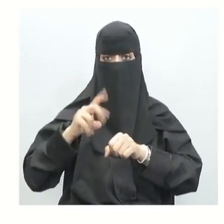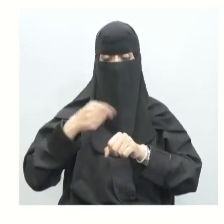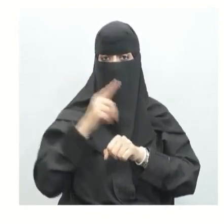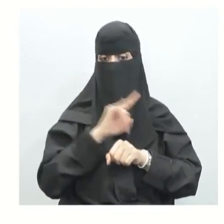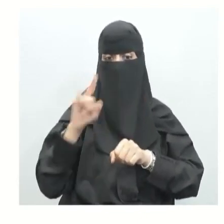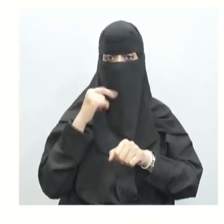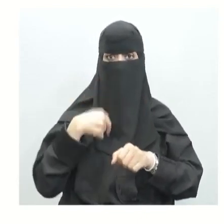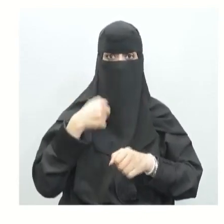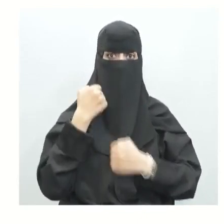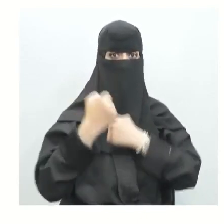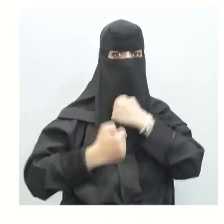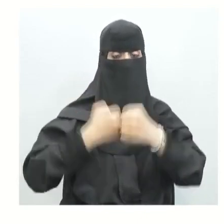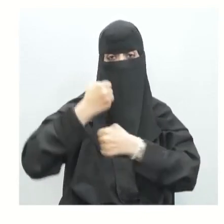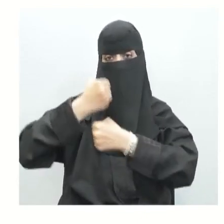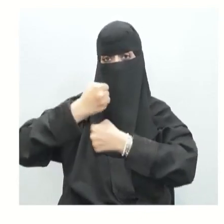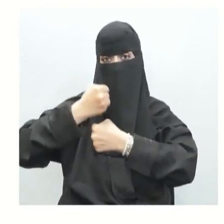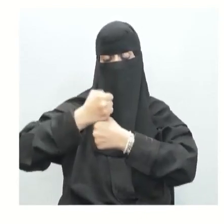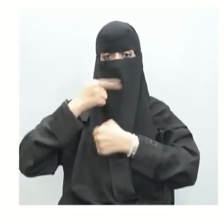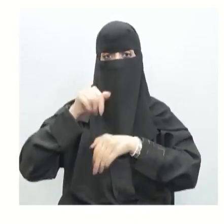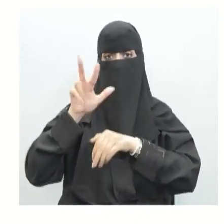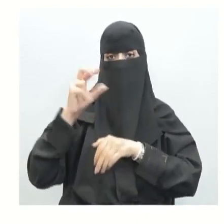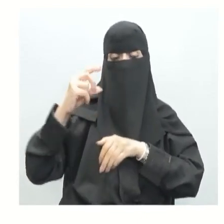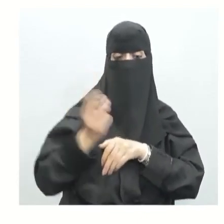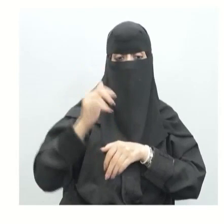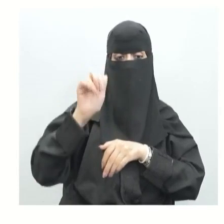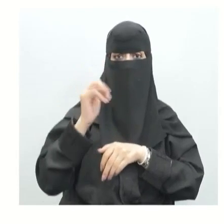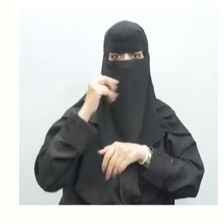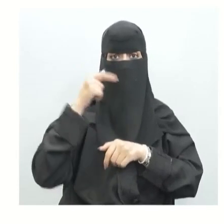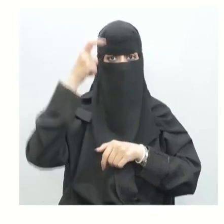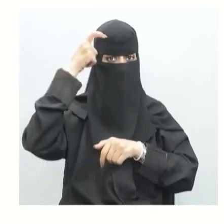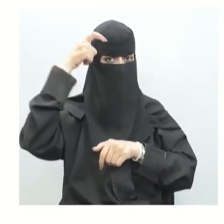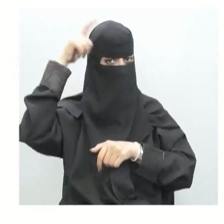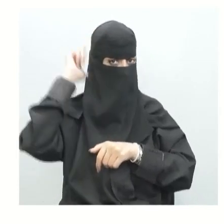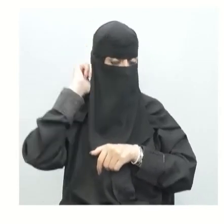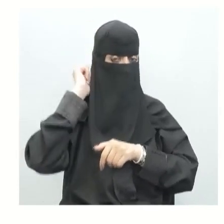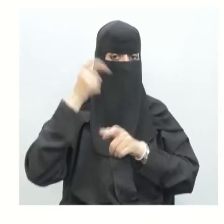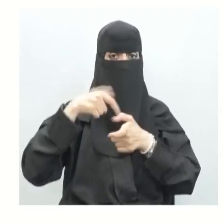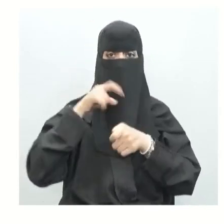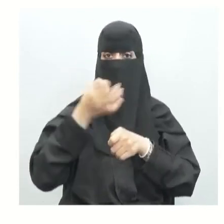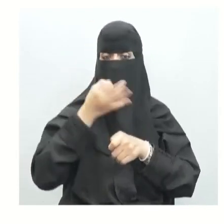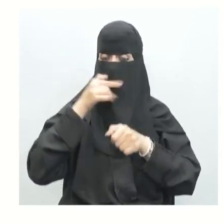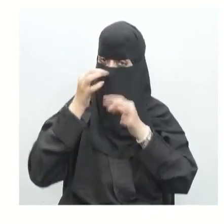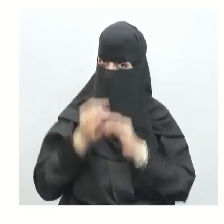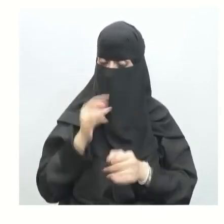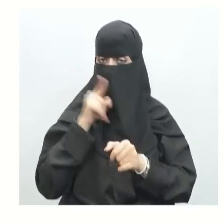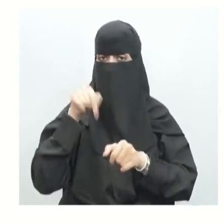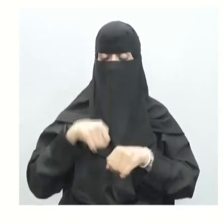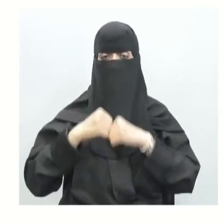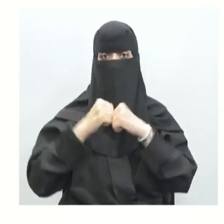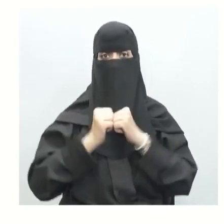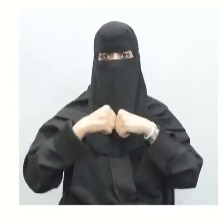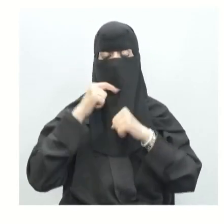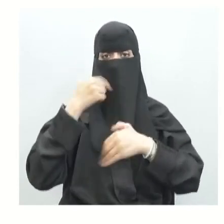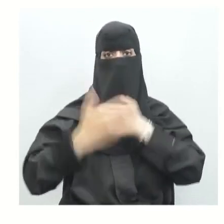الغير متحركة المفاصل الدرزية التي تواجدت في الجمجمة ولكننا علقنا وأكدنا بأن هذه المفاصل